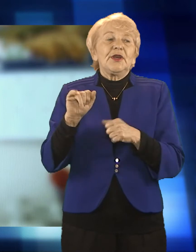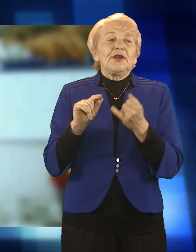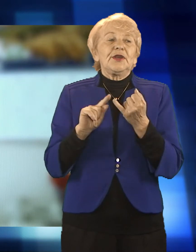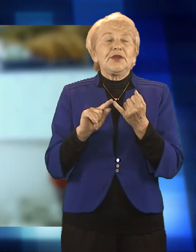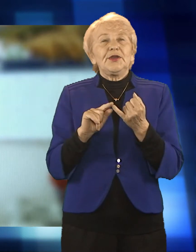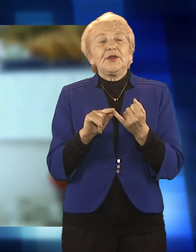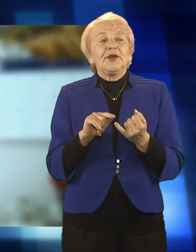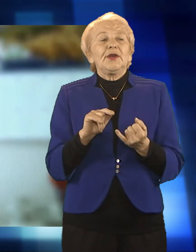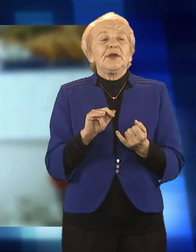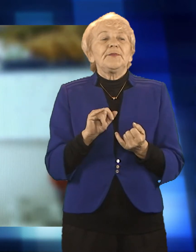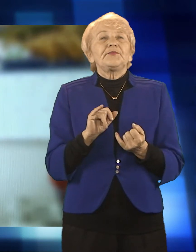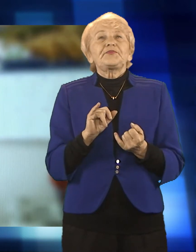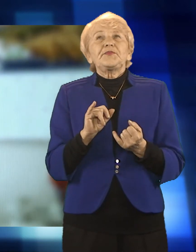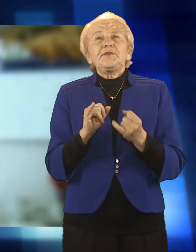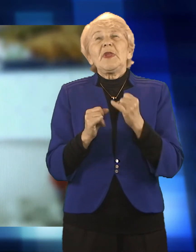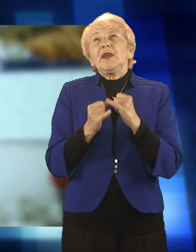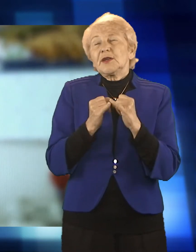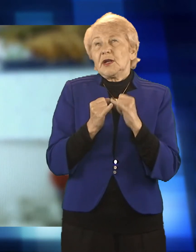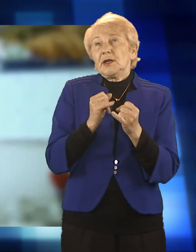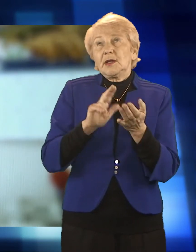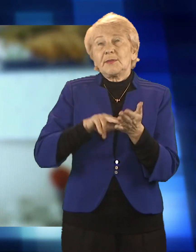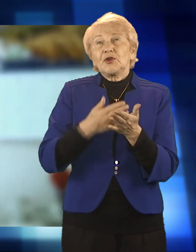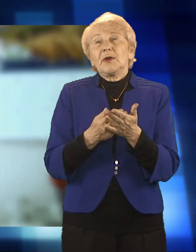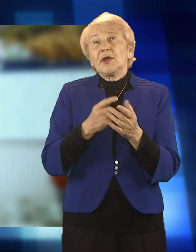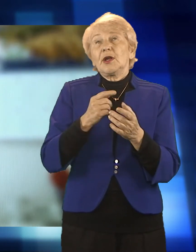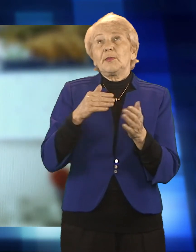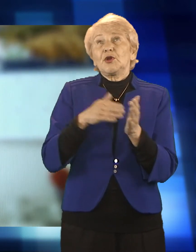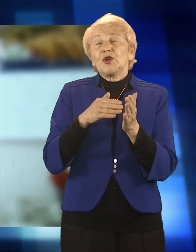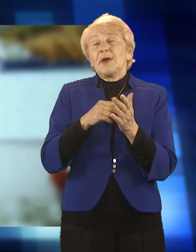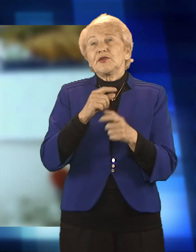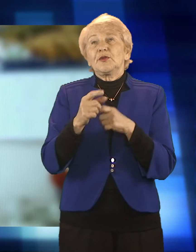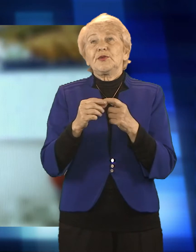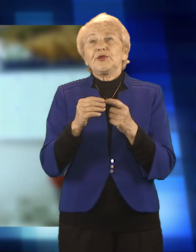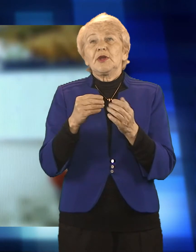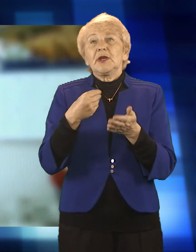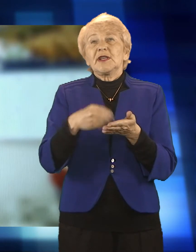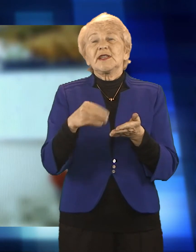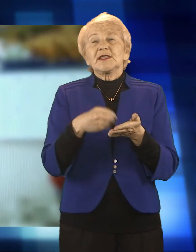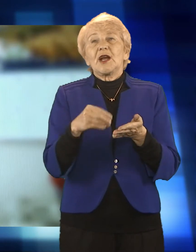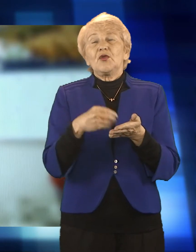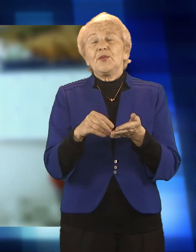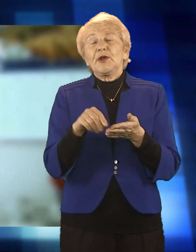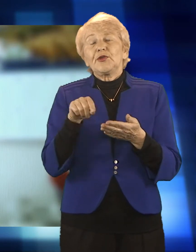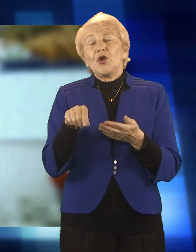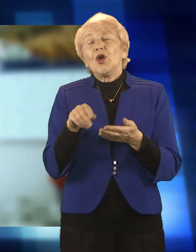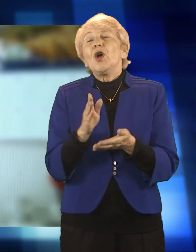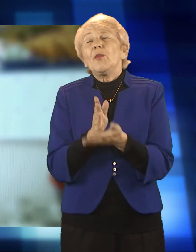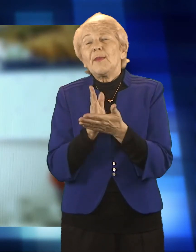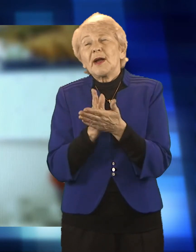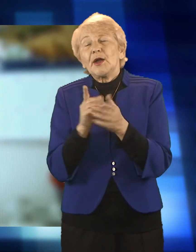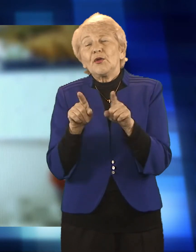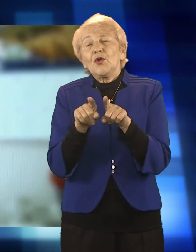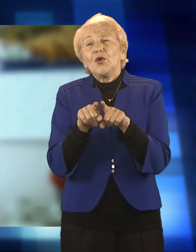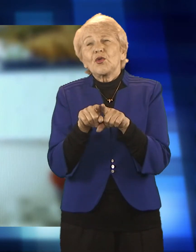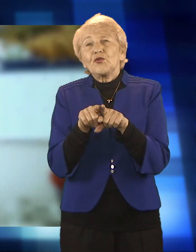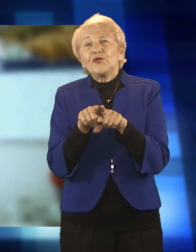podejmowane kroki. W przypadku zrobienia zakupów, bo tak też się zdarzało, pracownicy Ośrodka je dokonywali, a były one